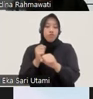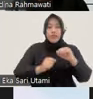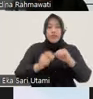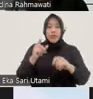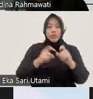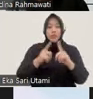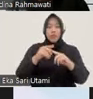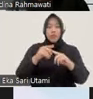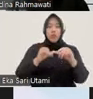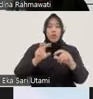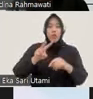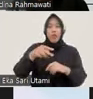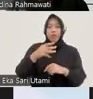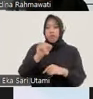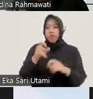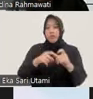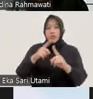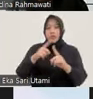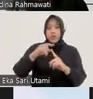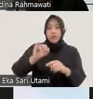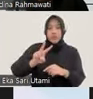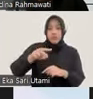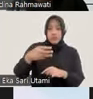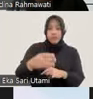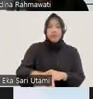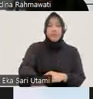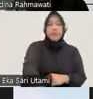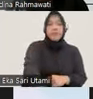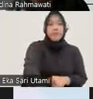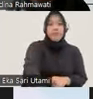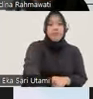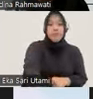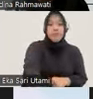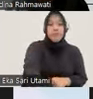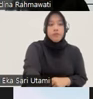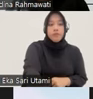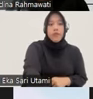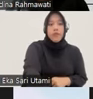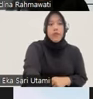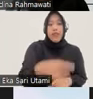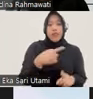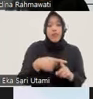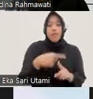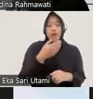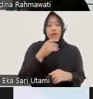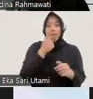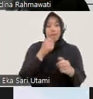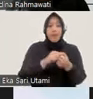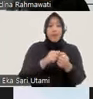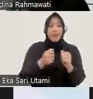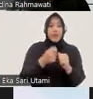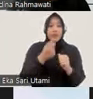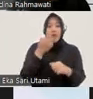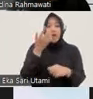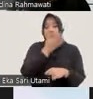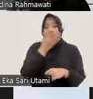nah ini yang kemudian jadi permasalahan karena memang bahasan ini adalah bahasan dari hukum